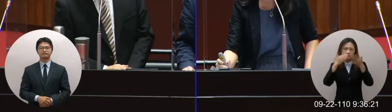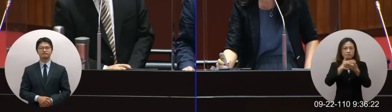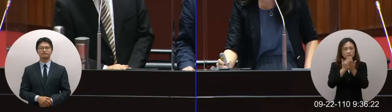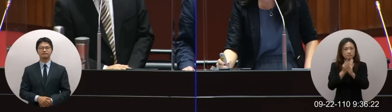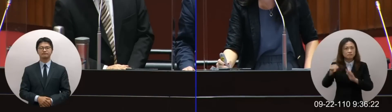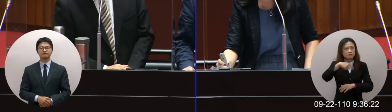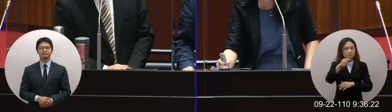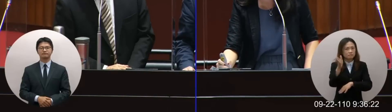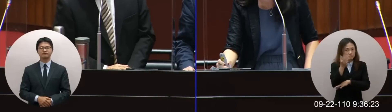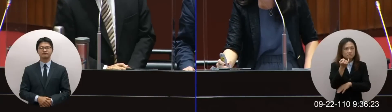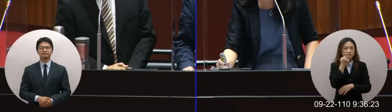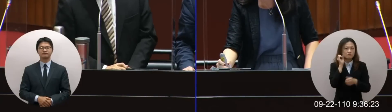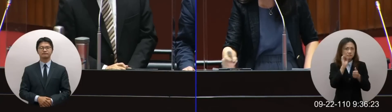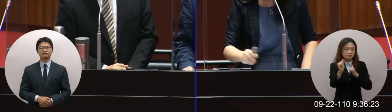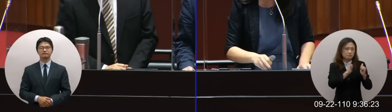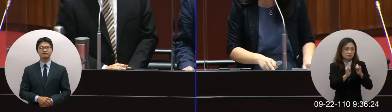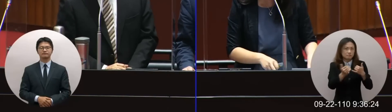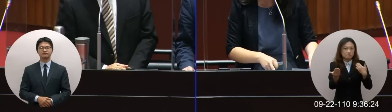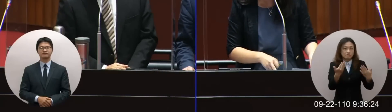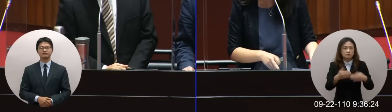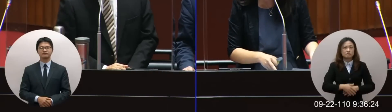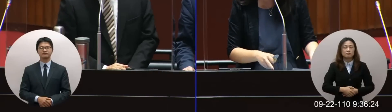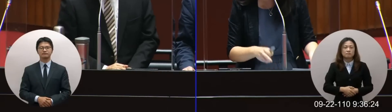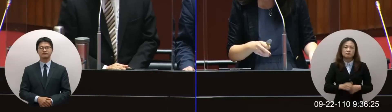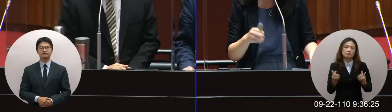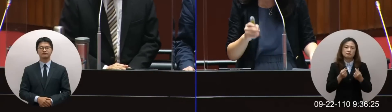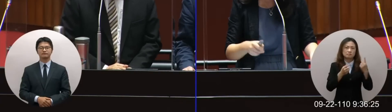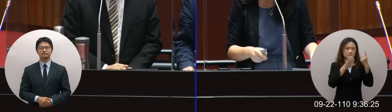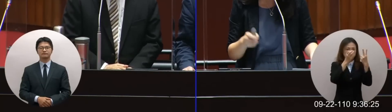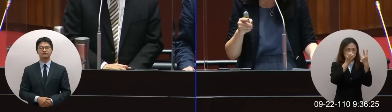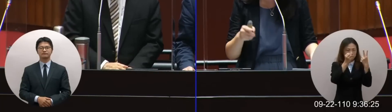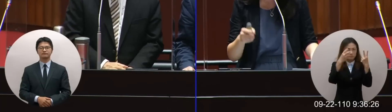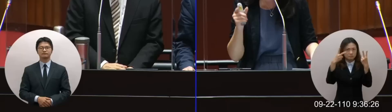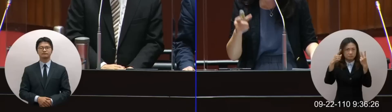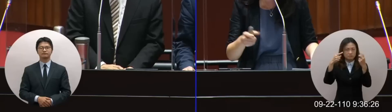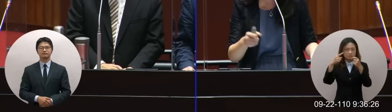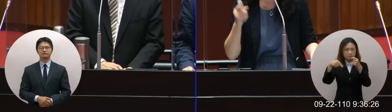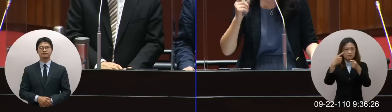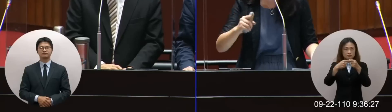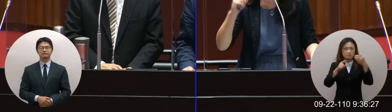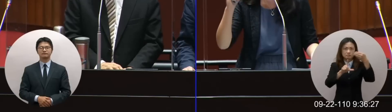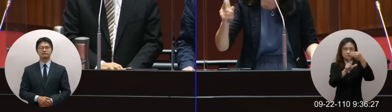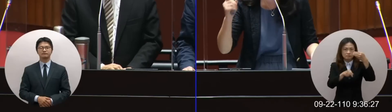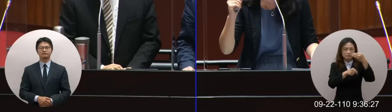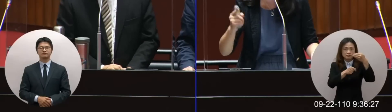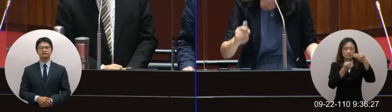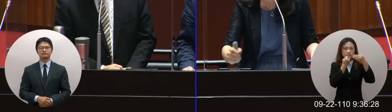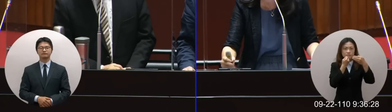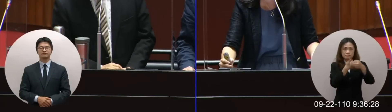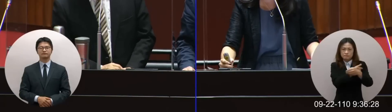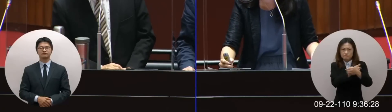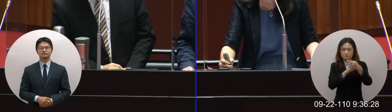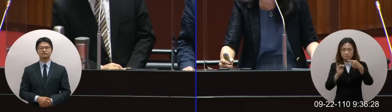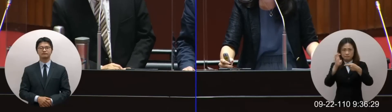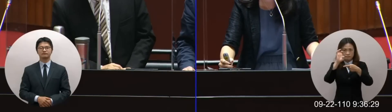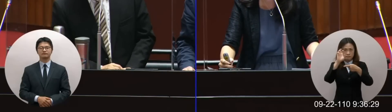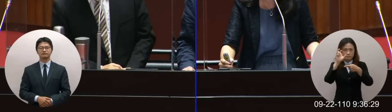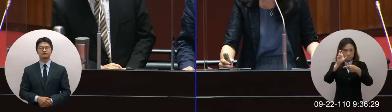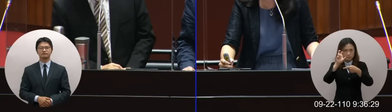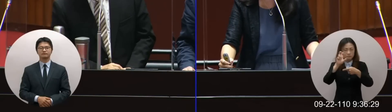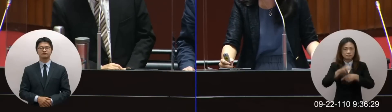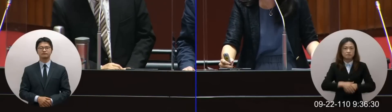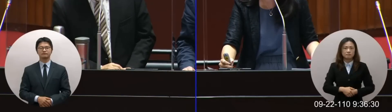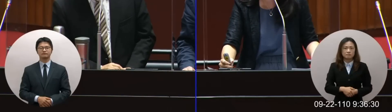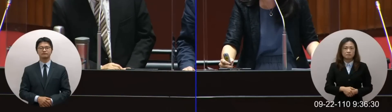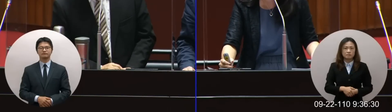的政府都可以很明確的告訴我們他們在比如說2021年9月他要達到七成他就要進入與病毒共存的時代